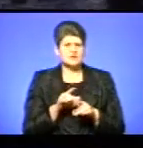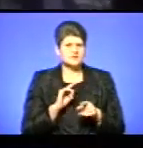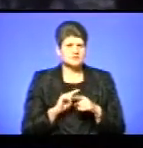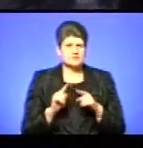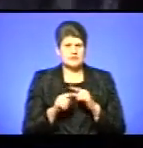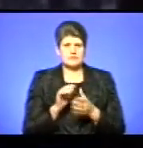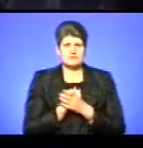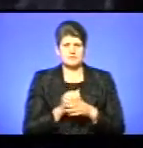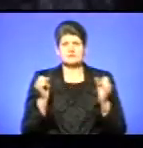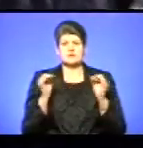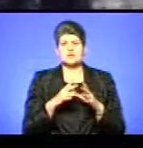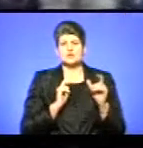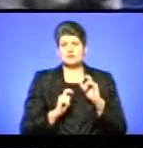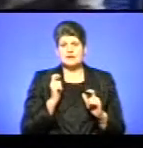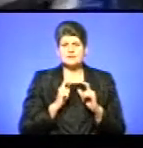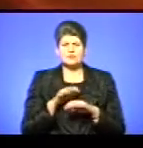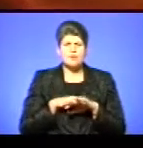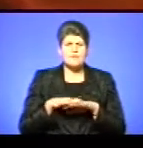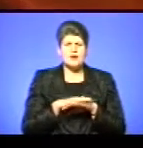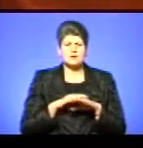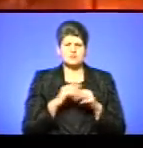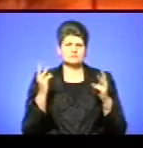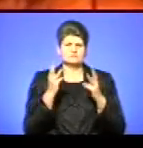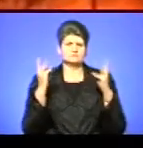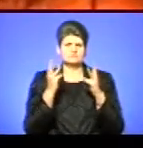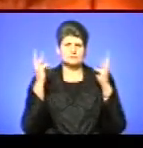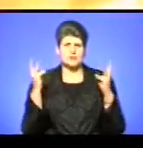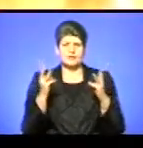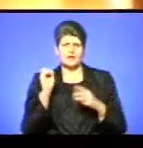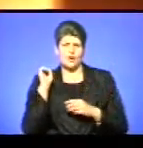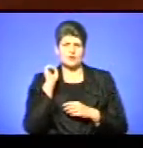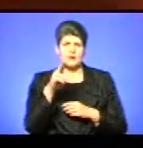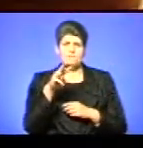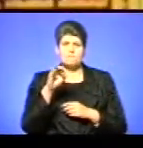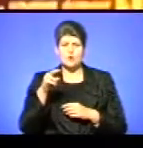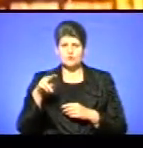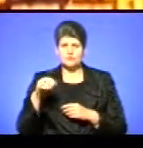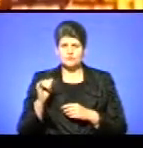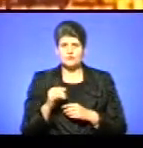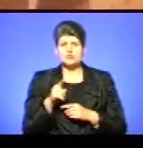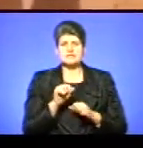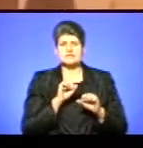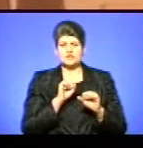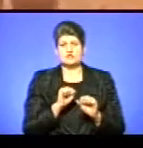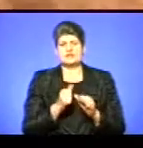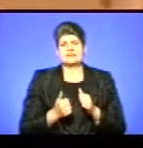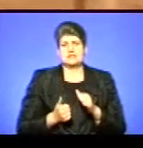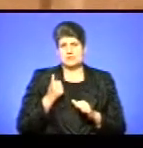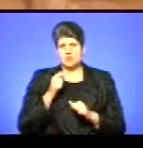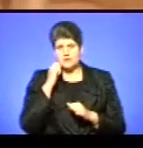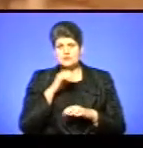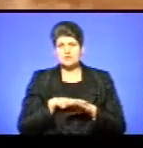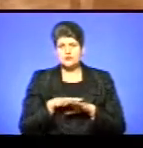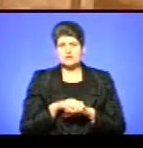студентства до масових мітингів, палаючих шин та коктейлів Молотова. Тоді у столиці відстоюючи гідність українського народу